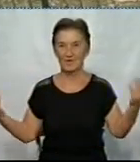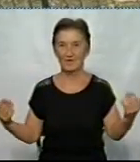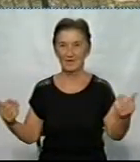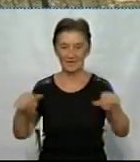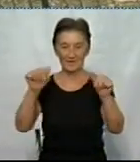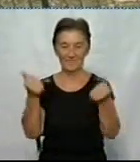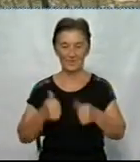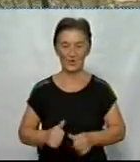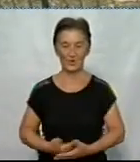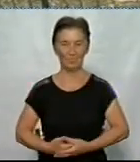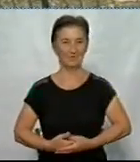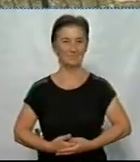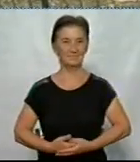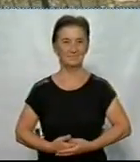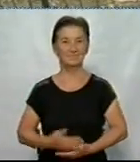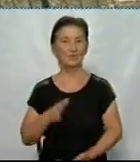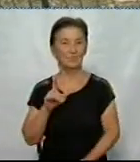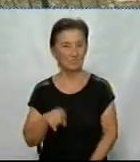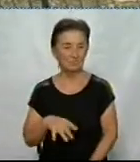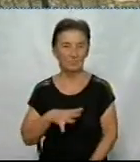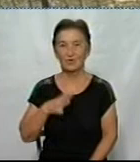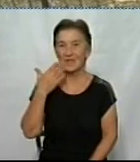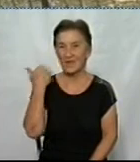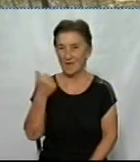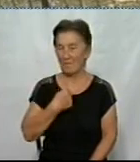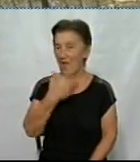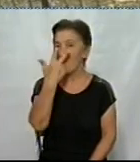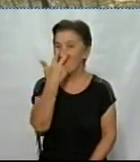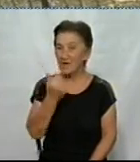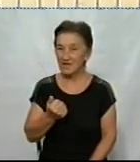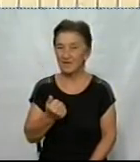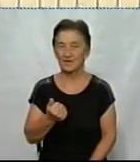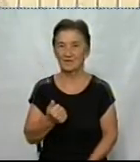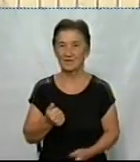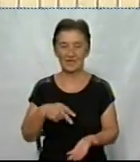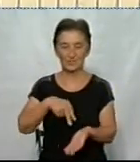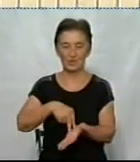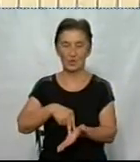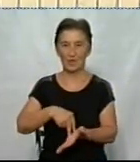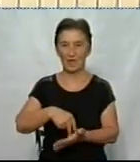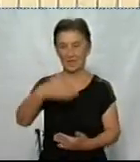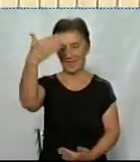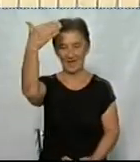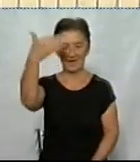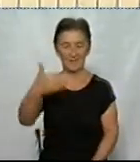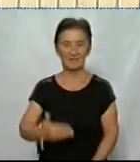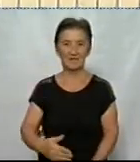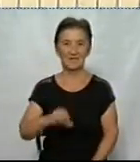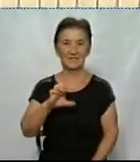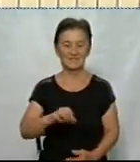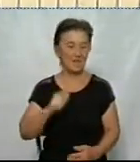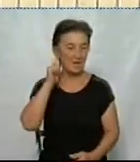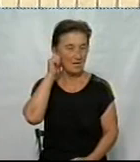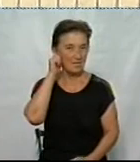легко, тому що ми привикли стояти рівненько. Це вже пішло з самого маленького